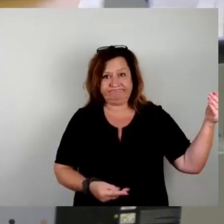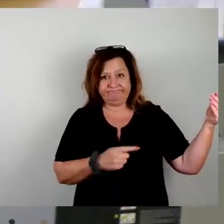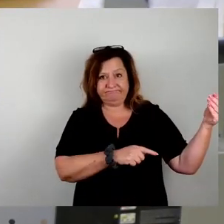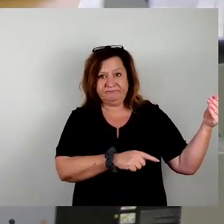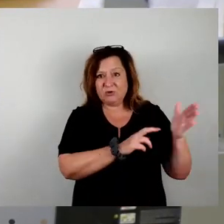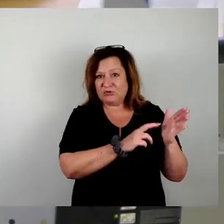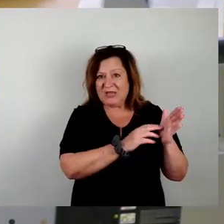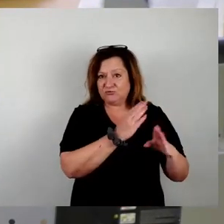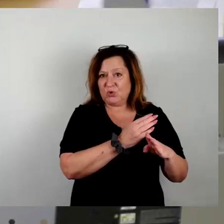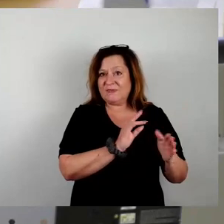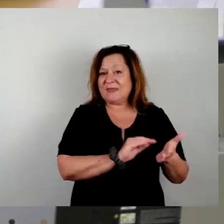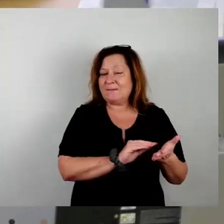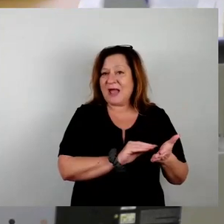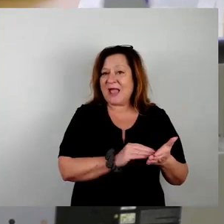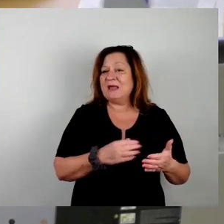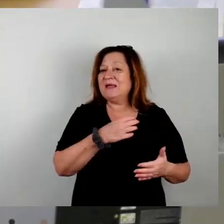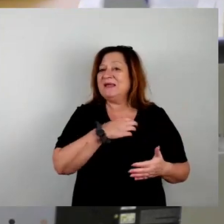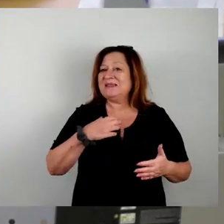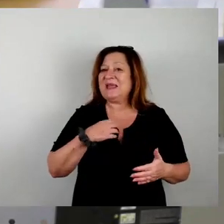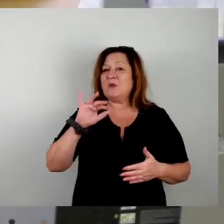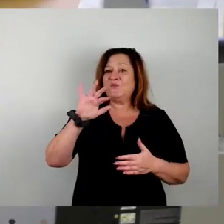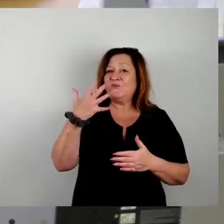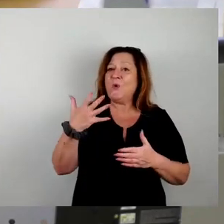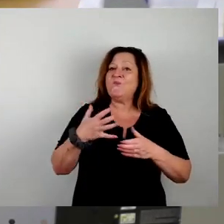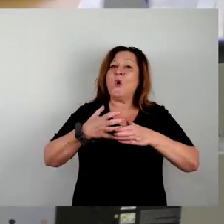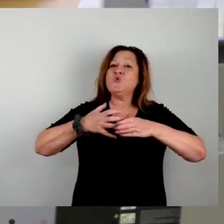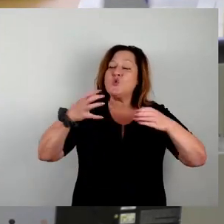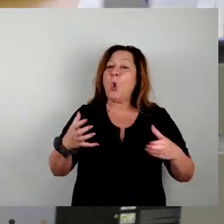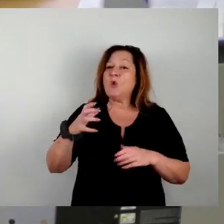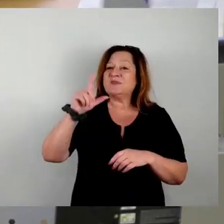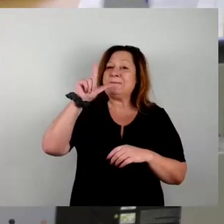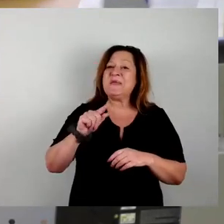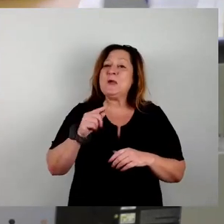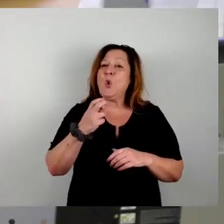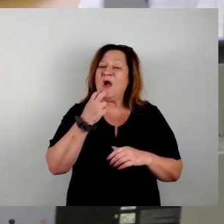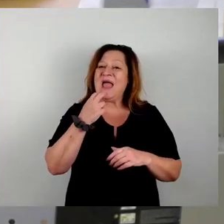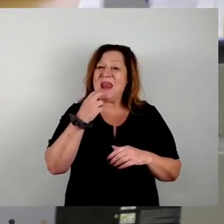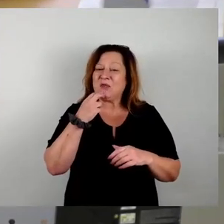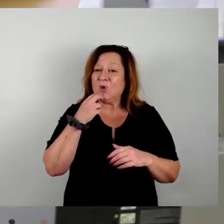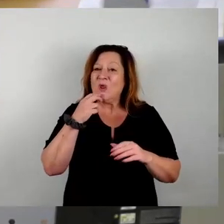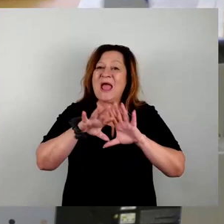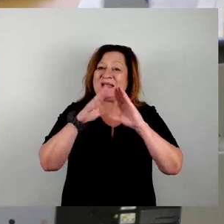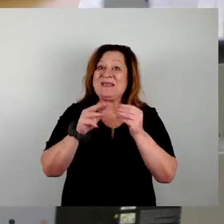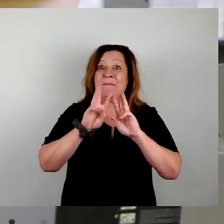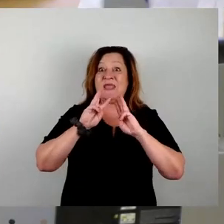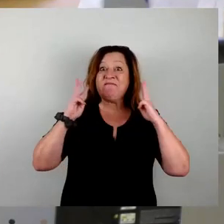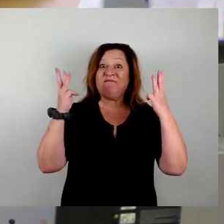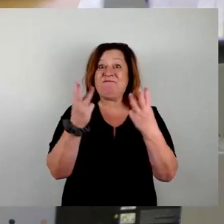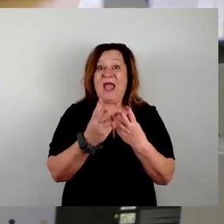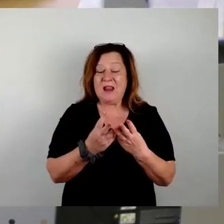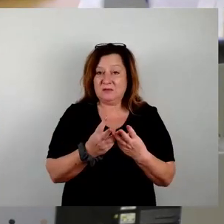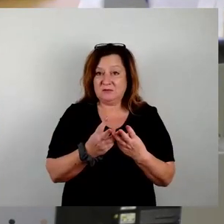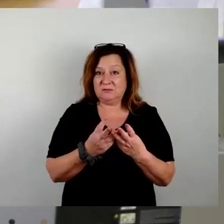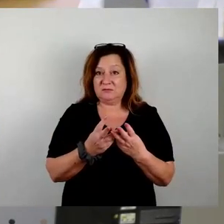ist mittlerweile der fünftgrößte Mikroelektronikstandort in der ganzen Welt. Und das muss man sich mal vor Augen führen, wir als